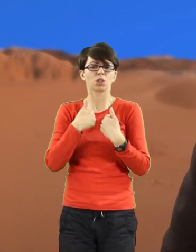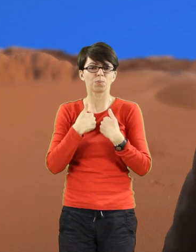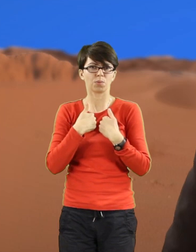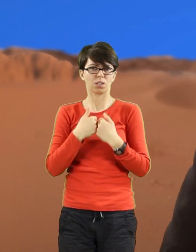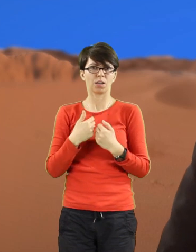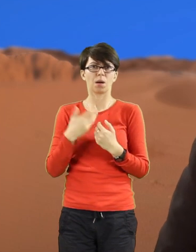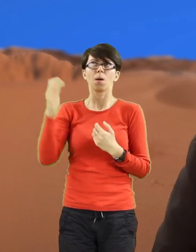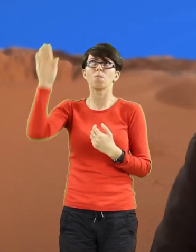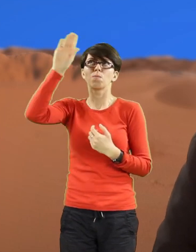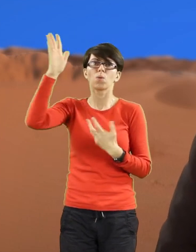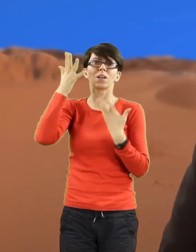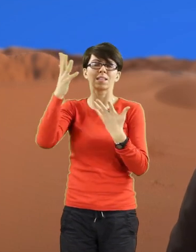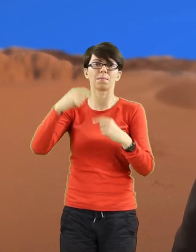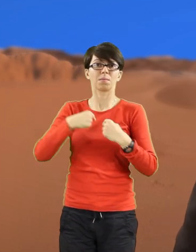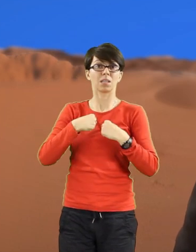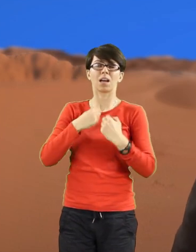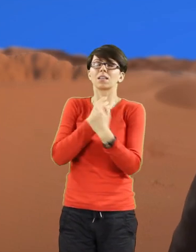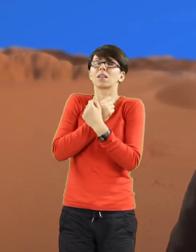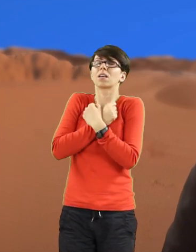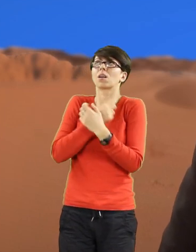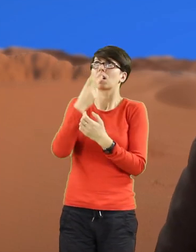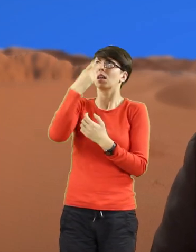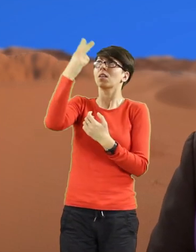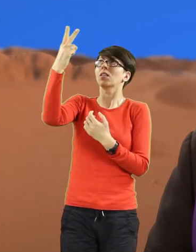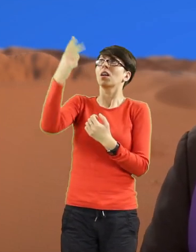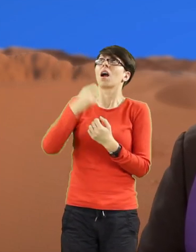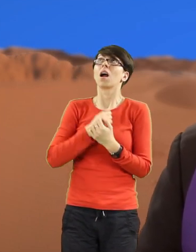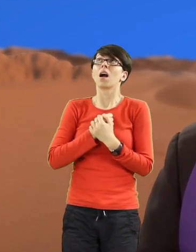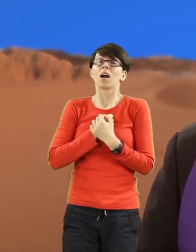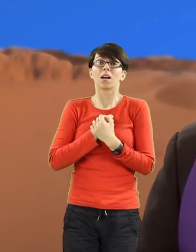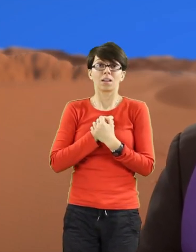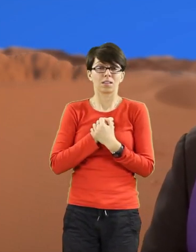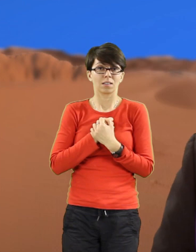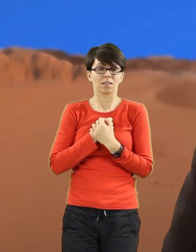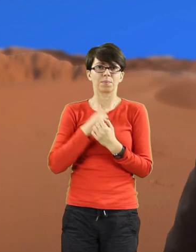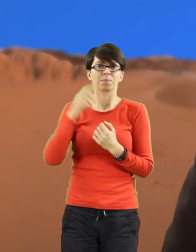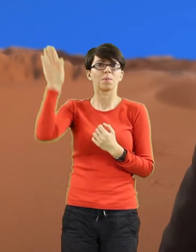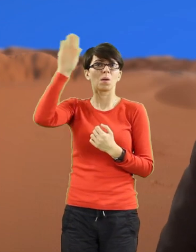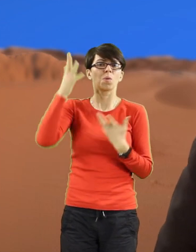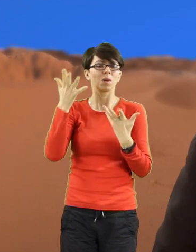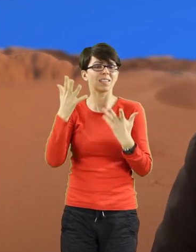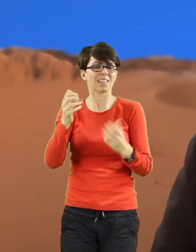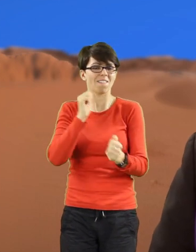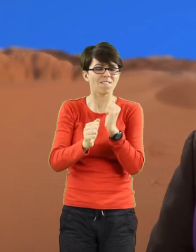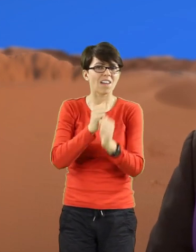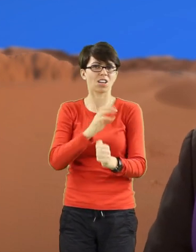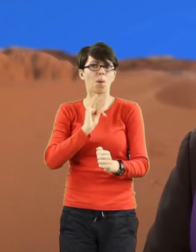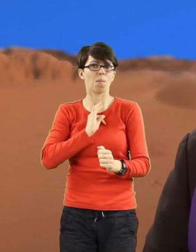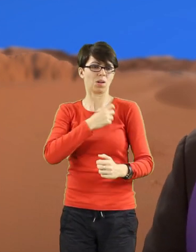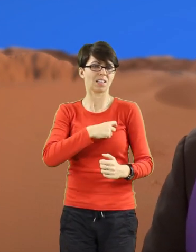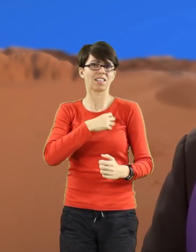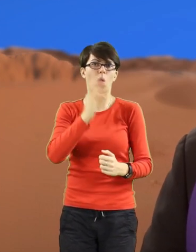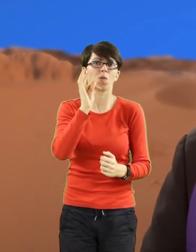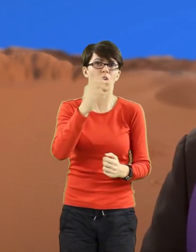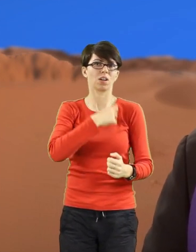czaru. On chce oczarować, on chce zawalczyć o serce